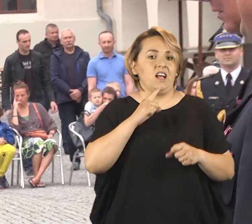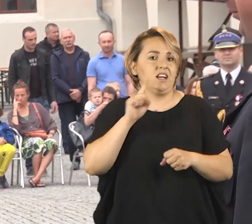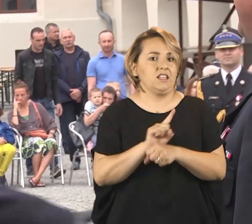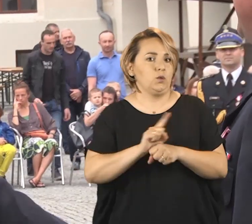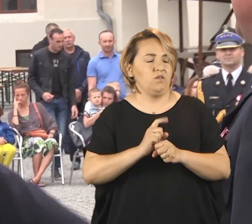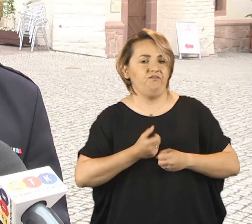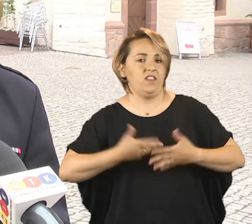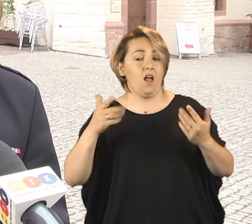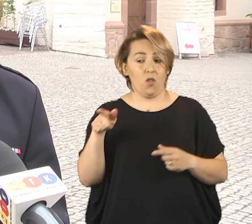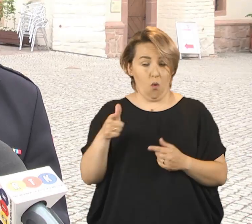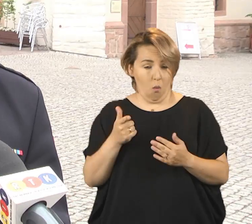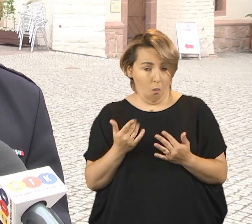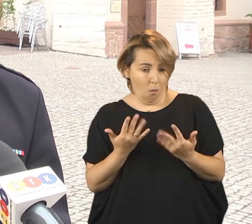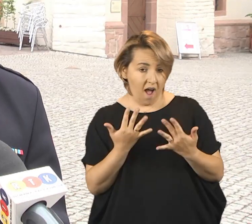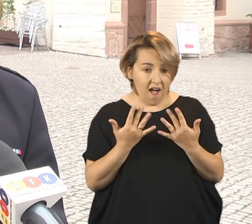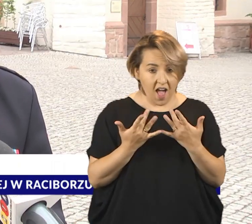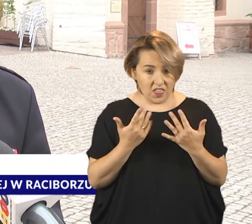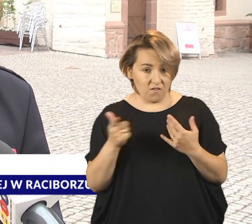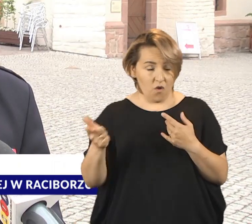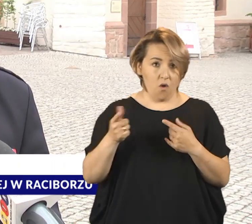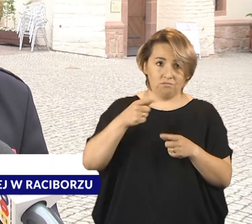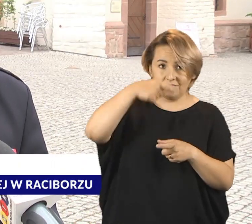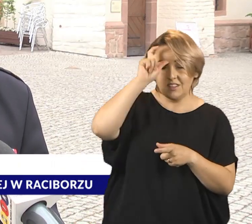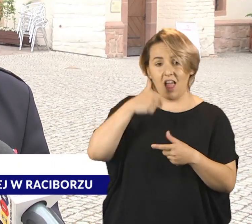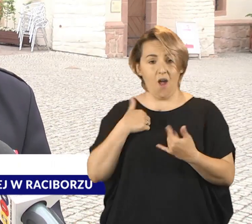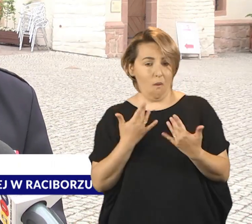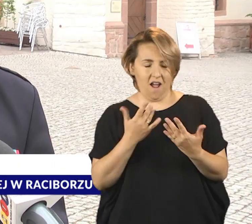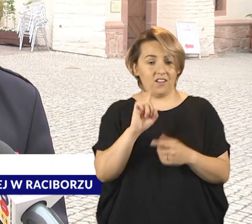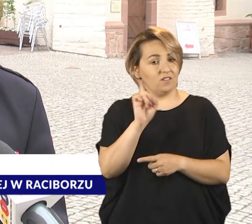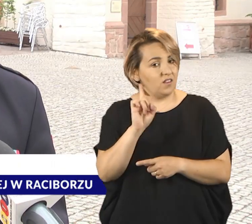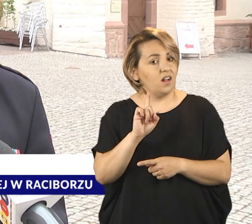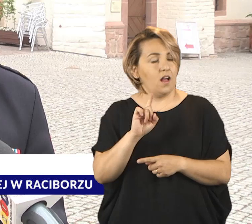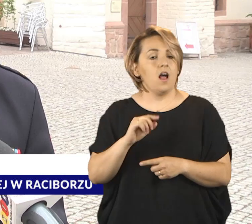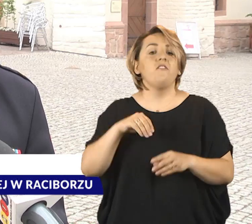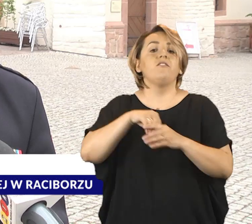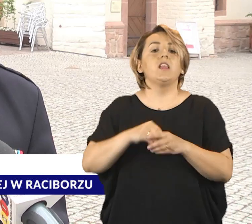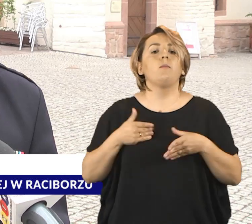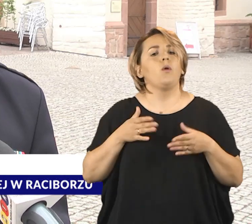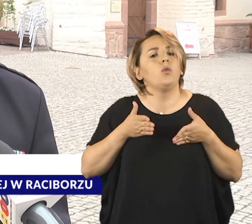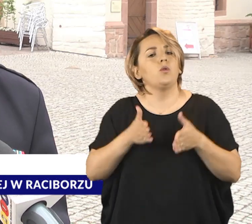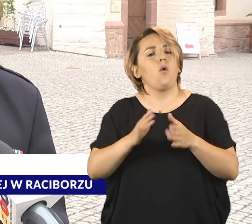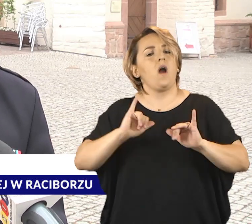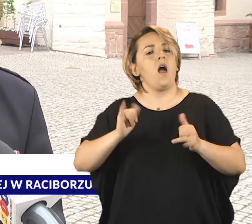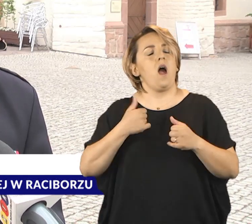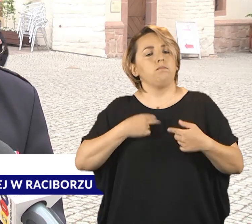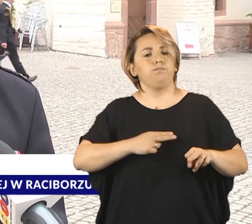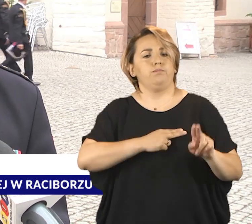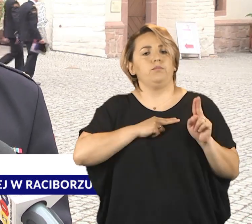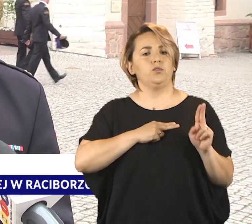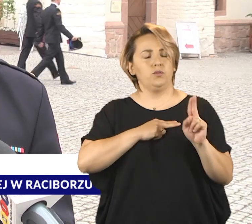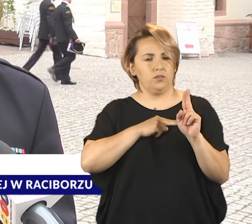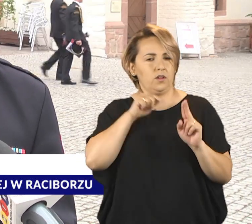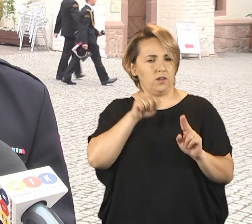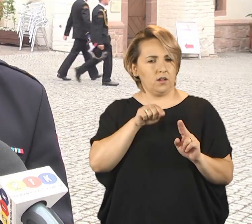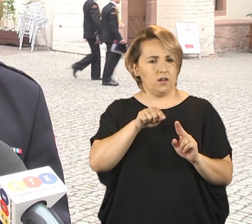ryzykują wiele. To nie jest łatwa służba, powiem szczerze. I same rota ślubowania, kiedy się ślubuje